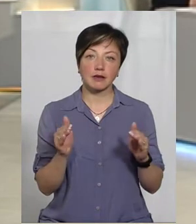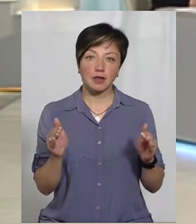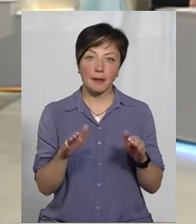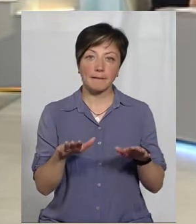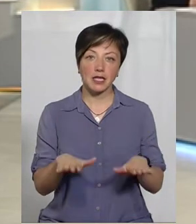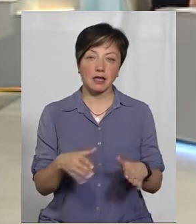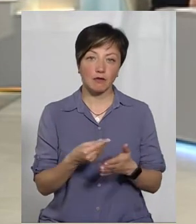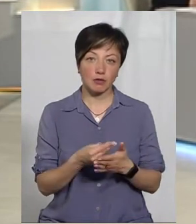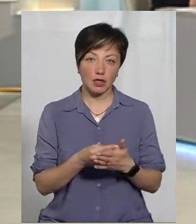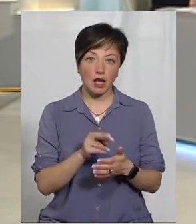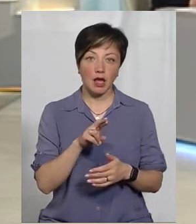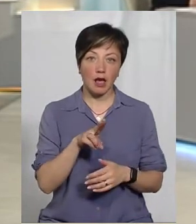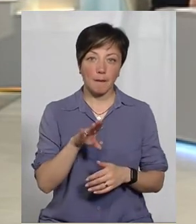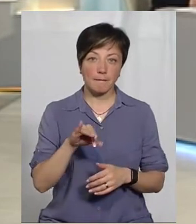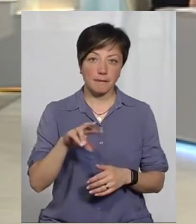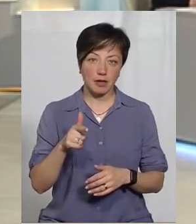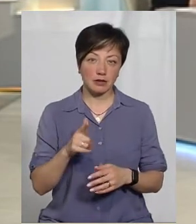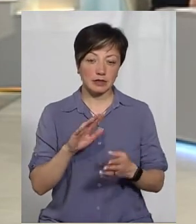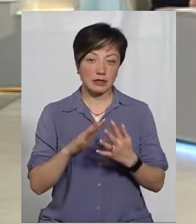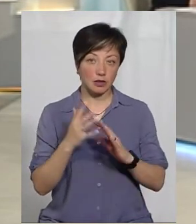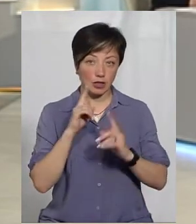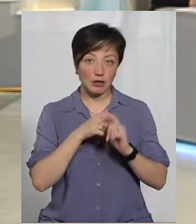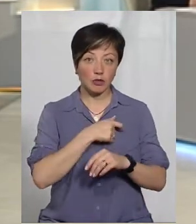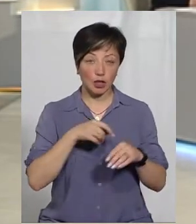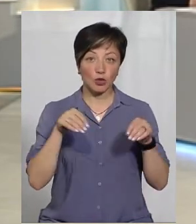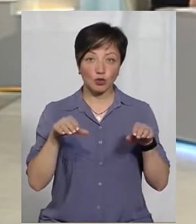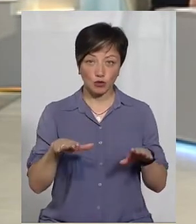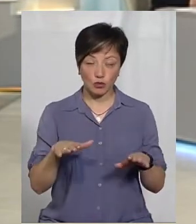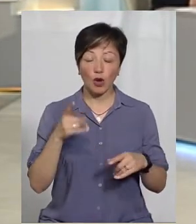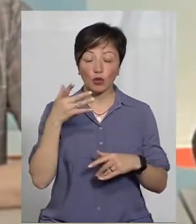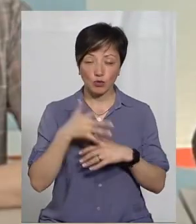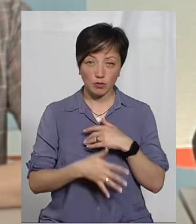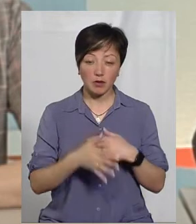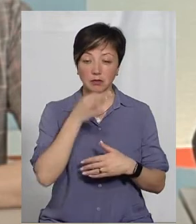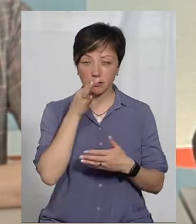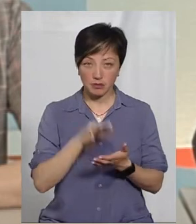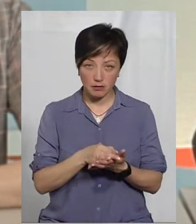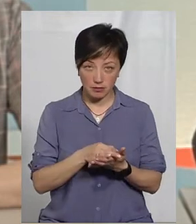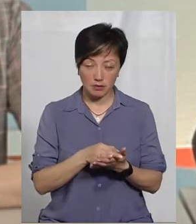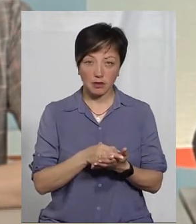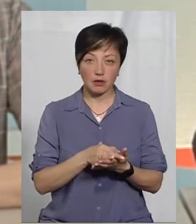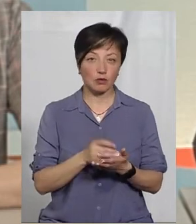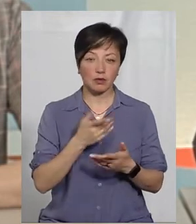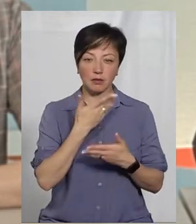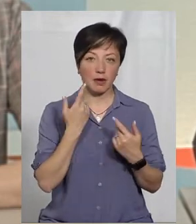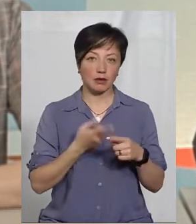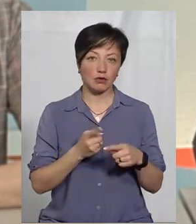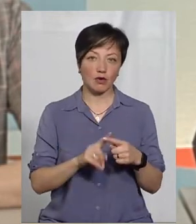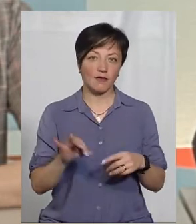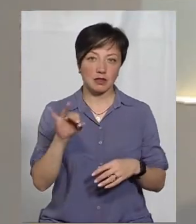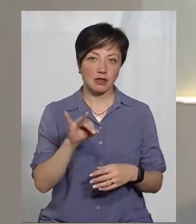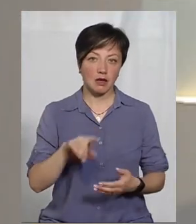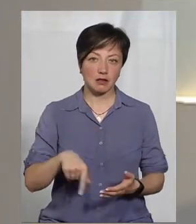місцевого бюджету, Ямпільської селищної ради. Депутати розуміють і беруть на себе відповідальність, чого немає в Ізяславі.